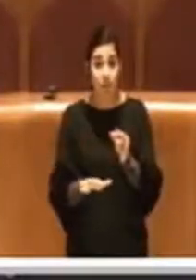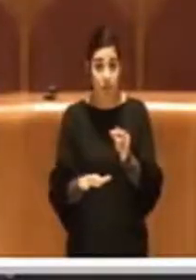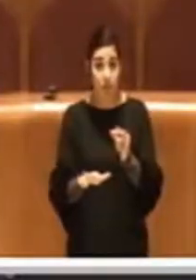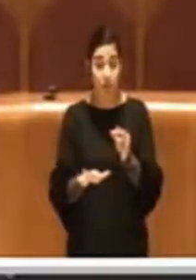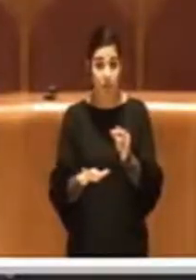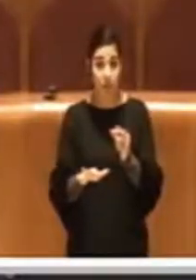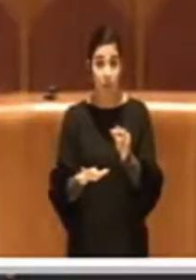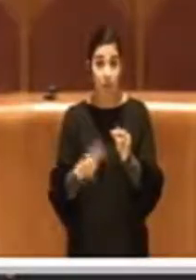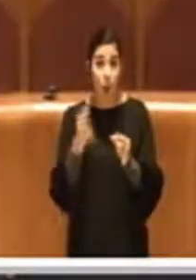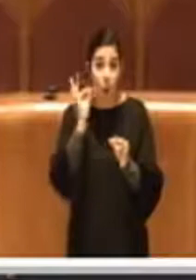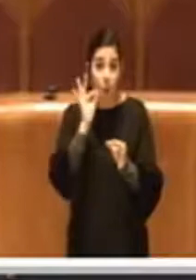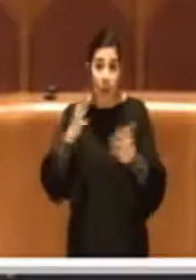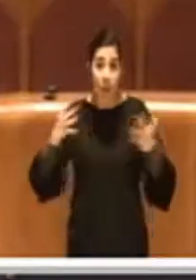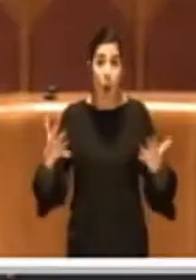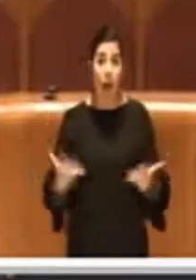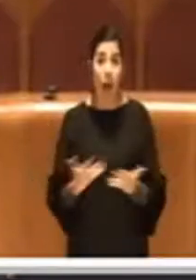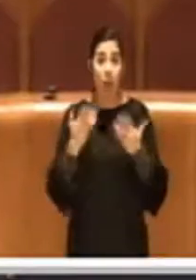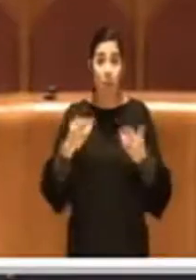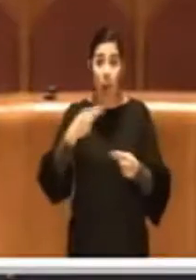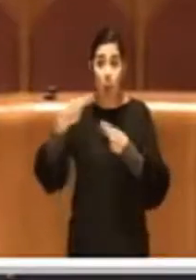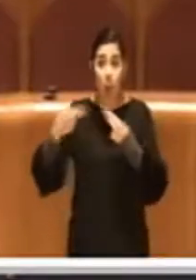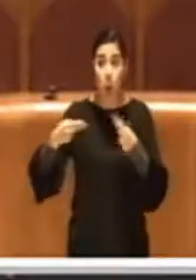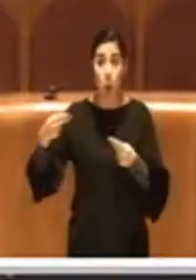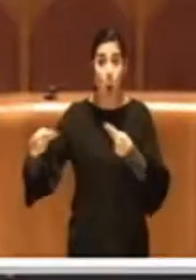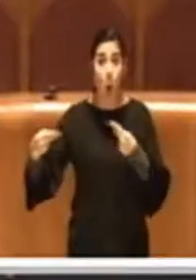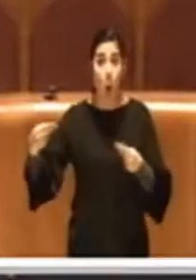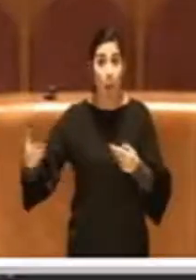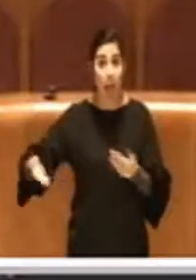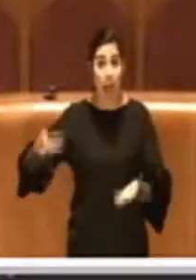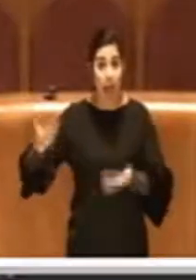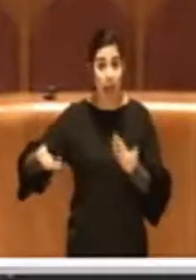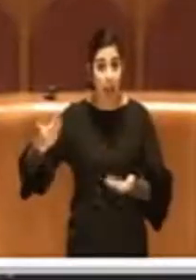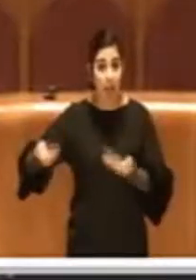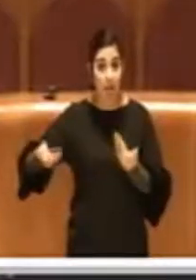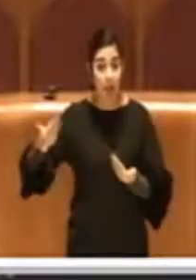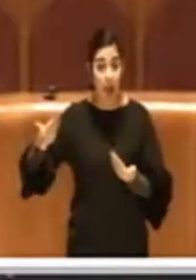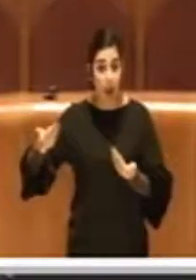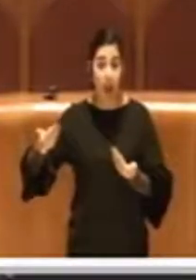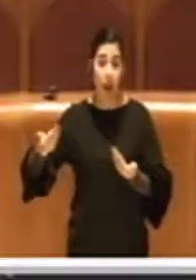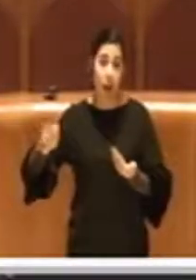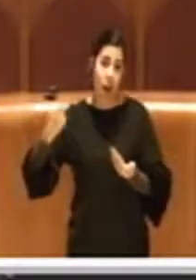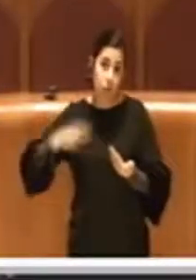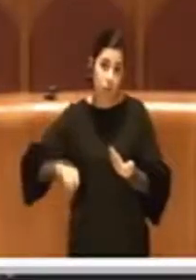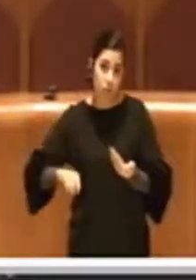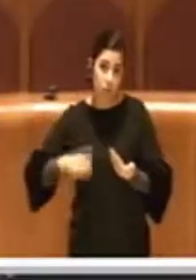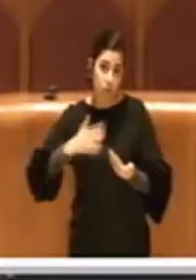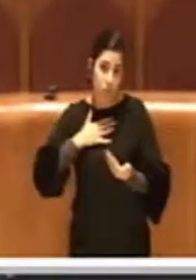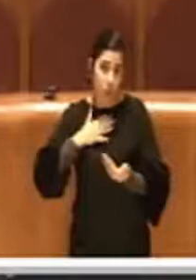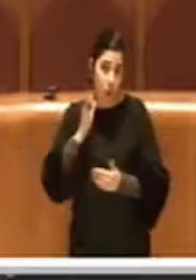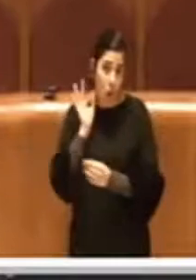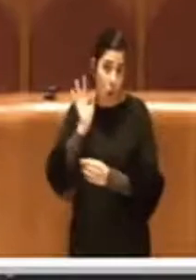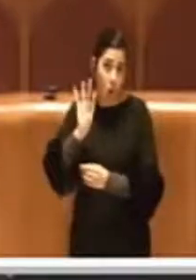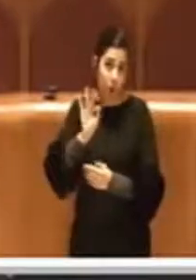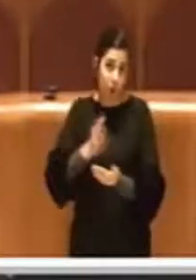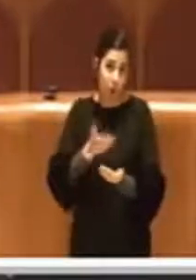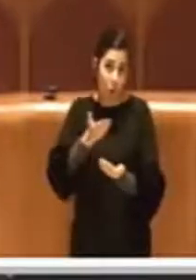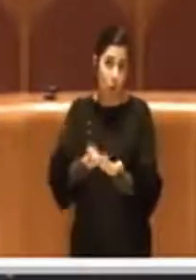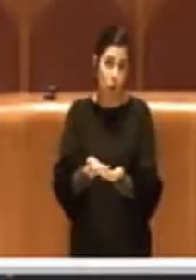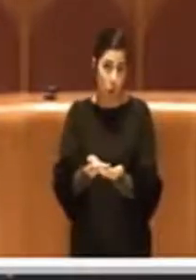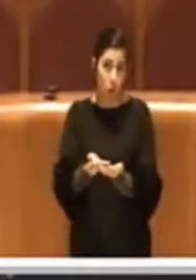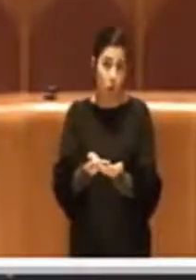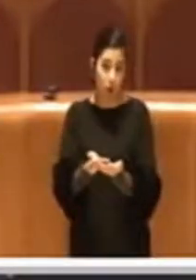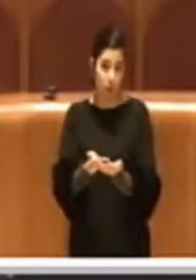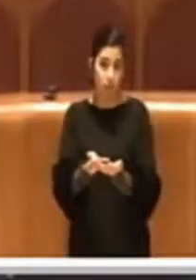eliminare questa stortura è esattamente l'intenzione con cui è stata